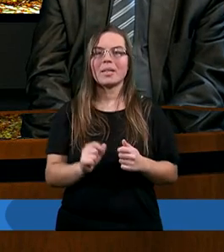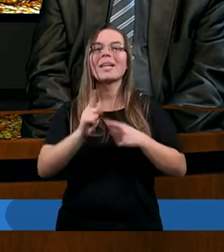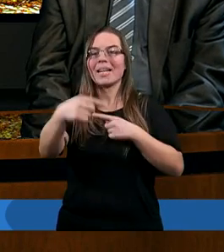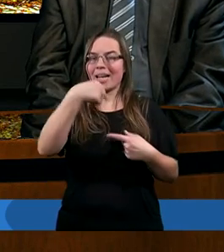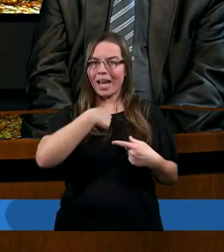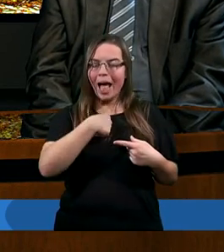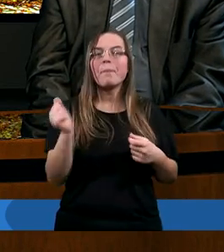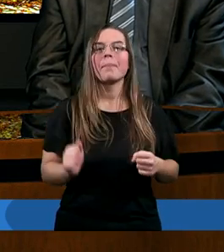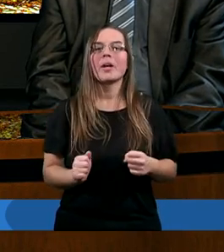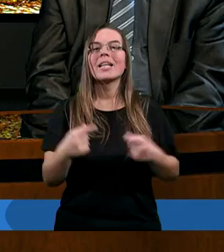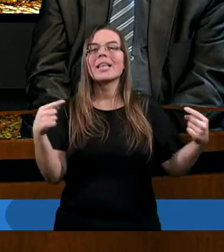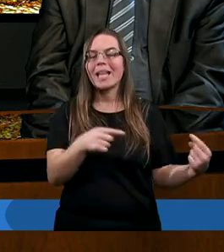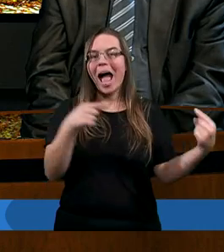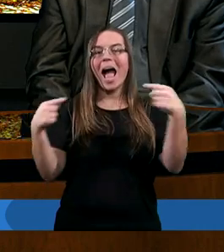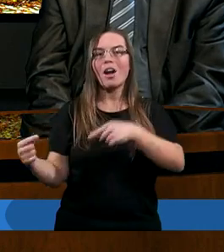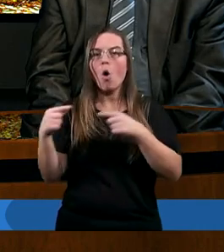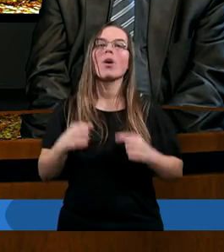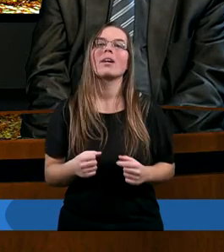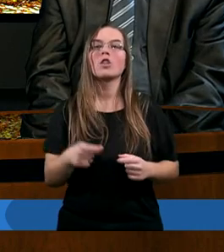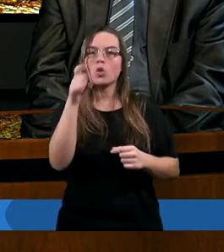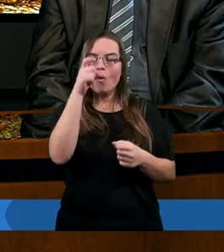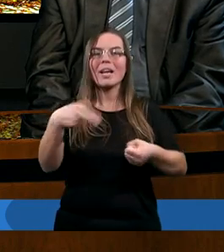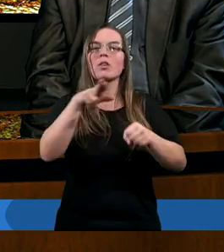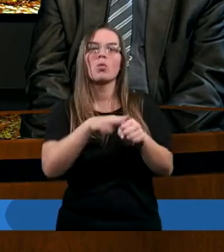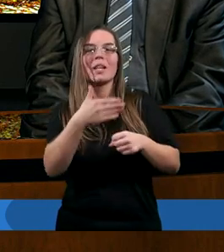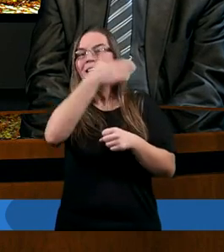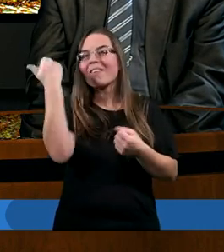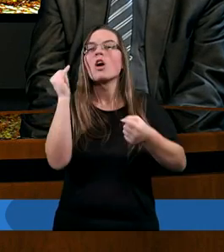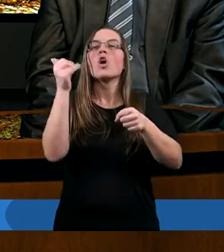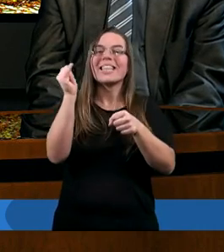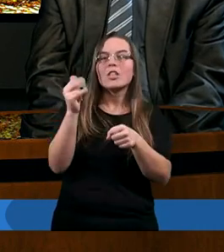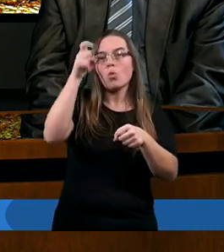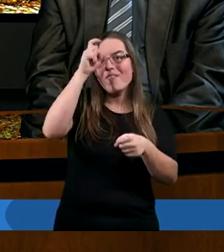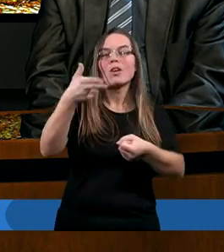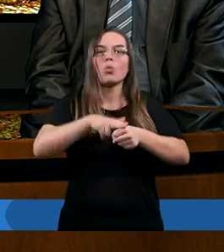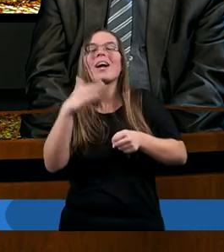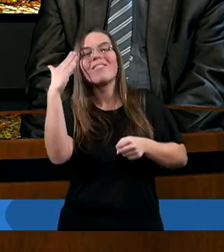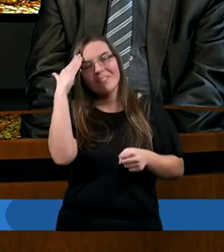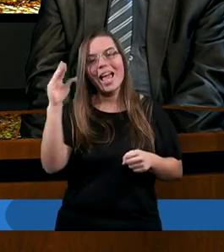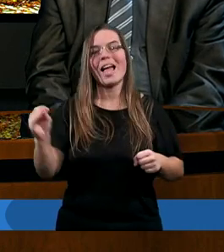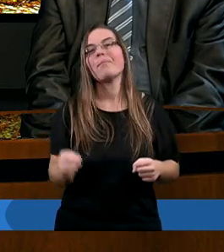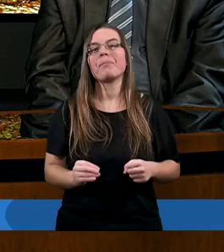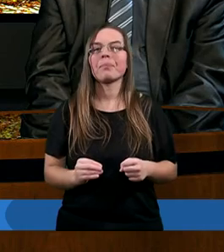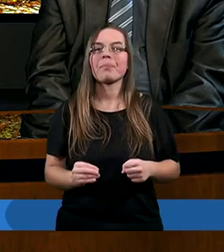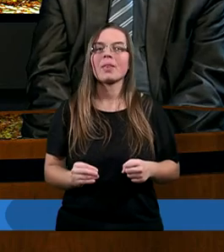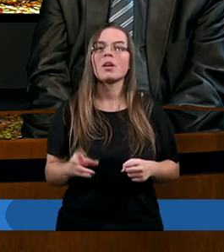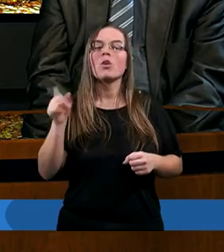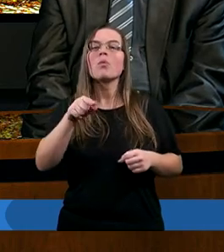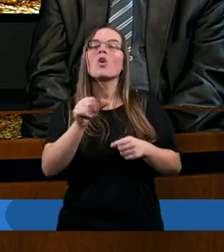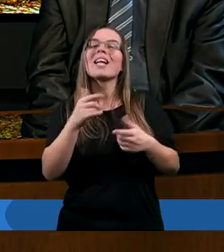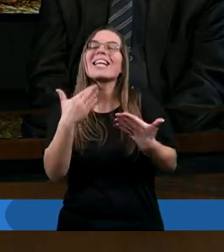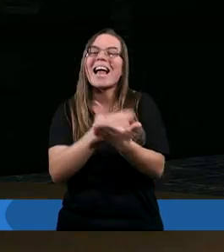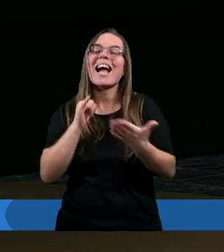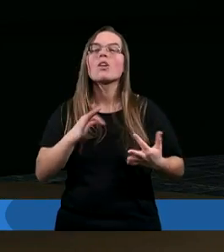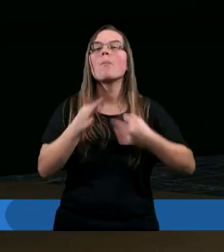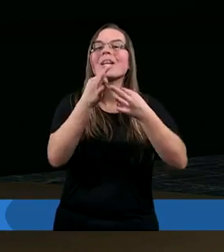jest dla mnie dialog człowieka, który nie wie i człowieka, który wie. Jak Hiob zadaje sobie